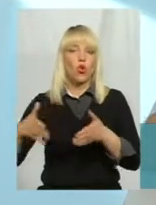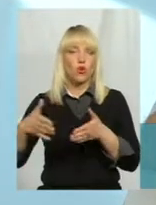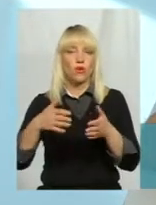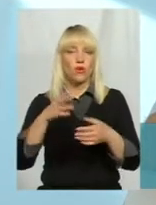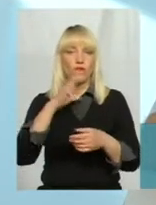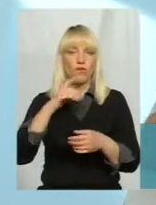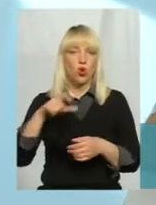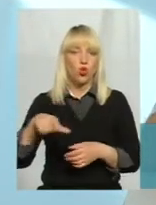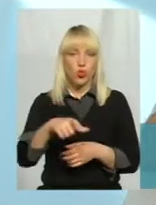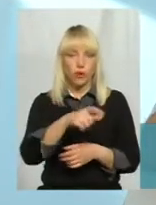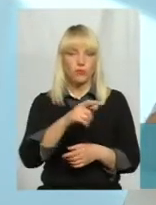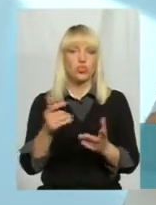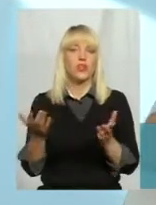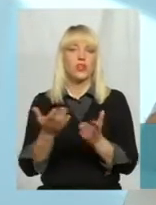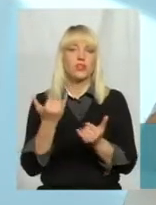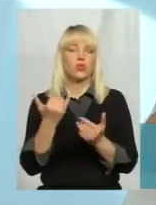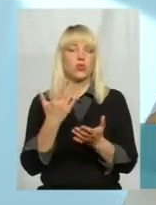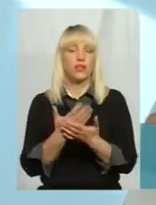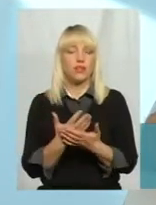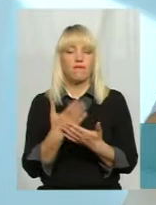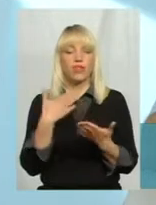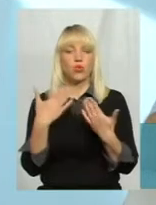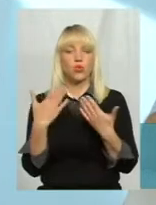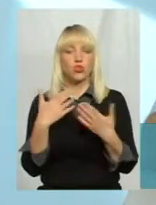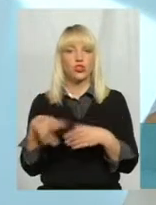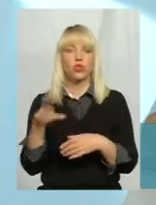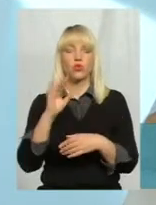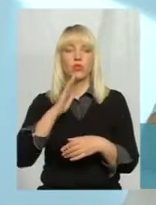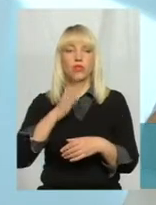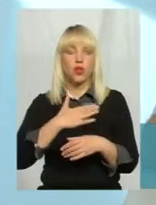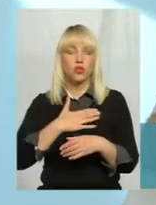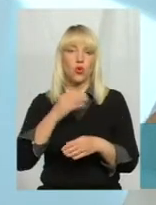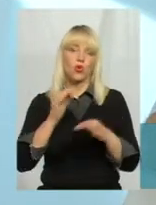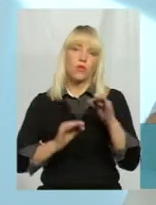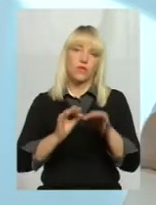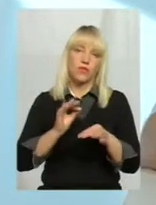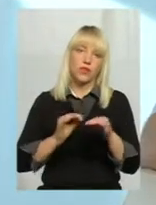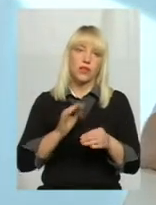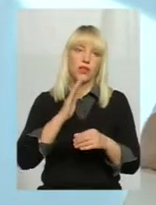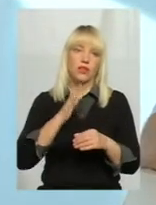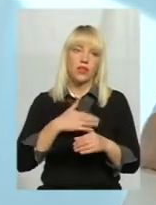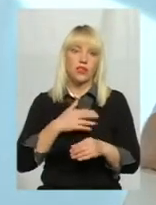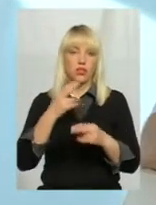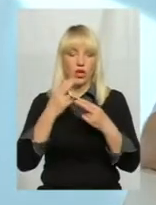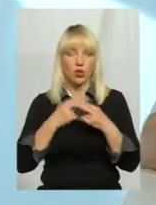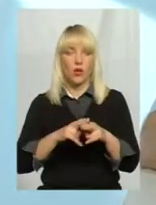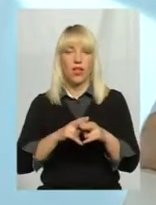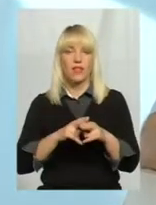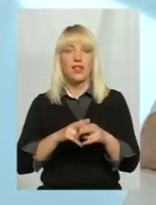знаємо, яке сьогодні є відношення до нашого довкілля, є яке, наче, техногенне навантаження,